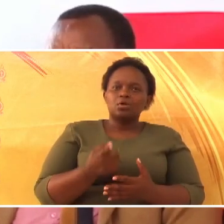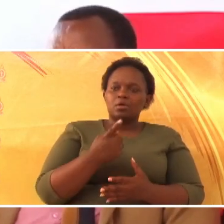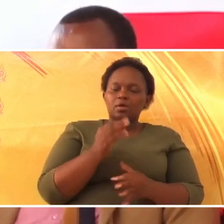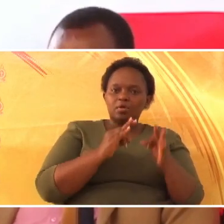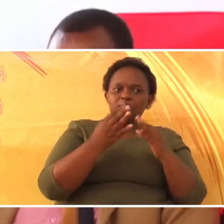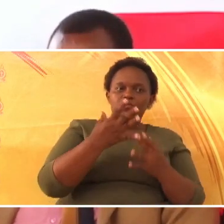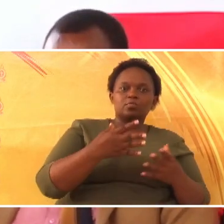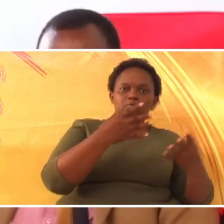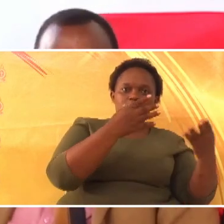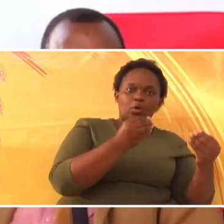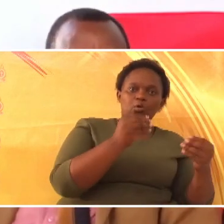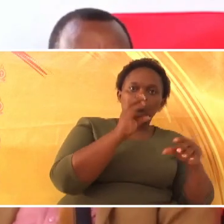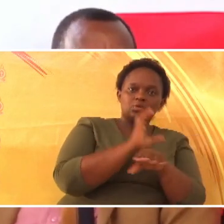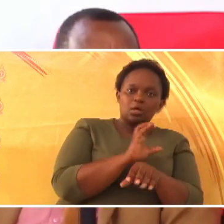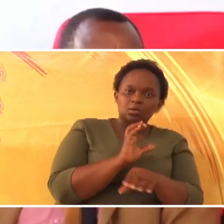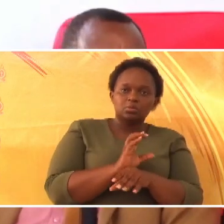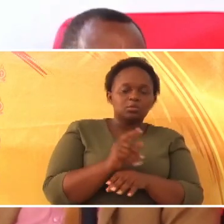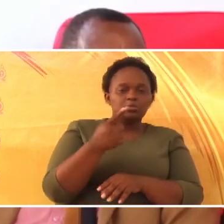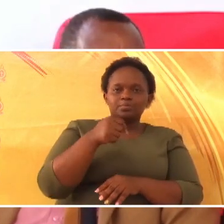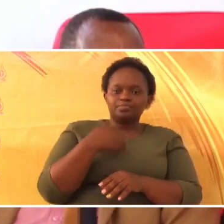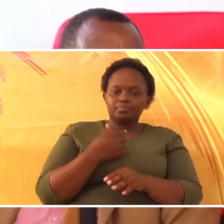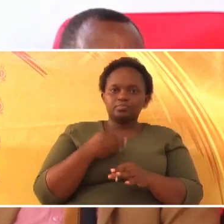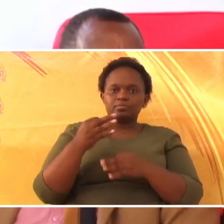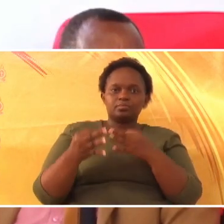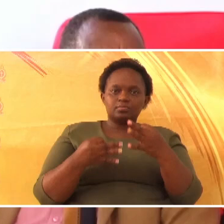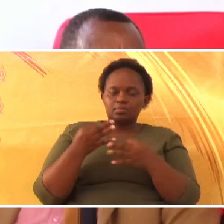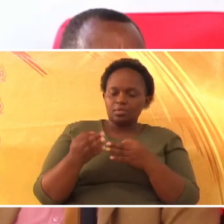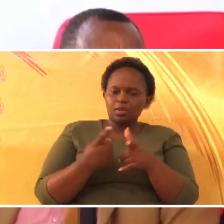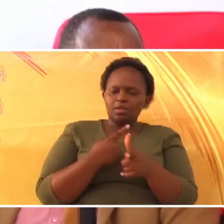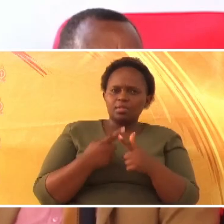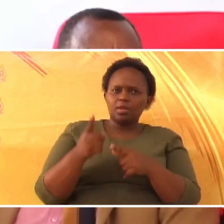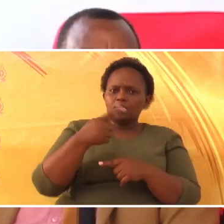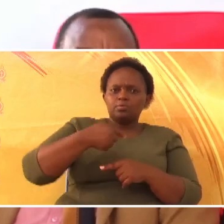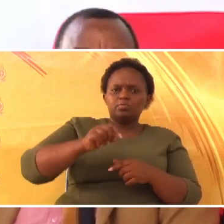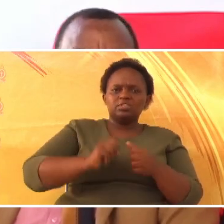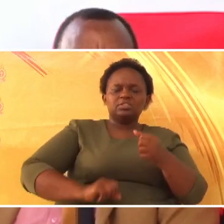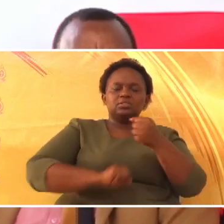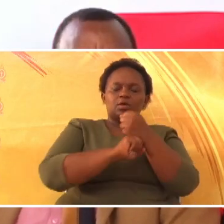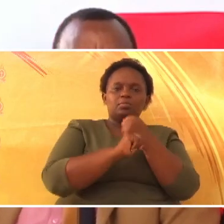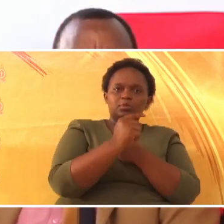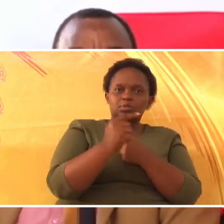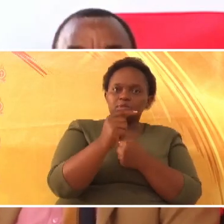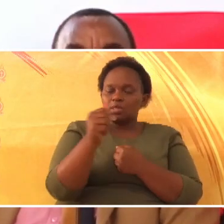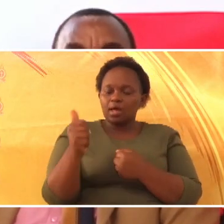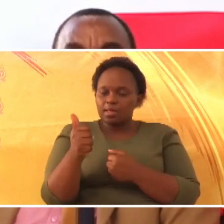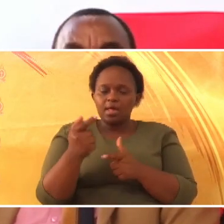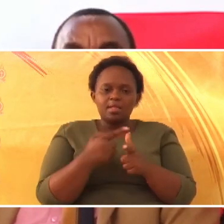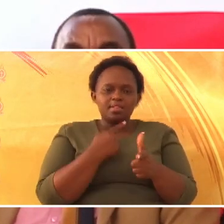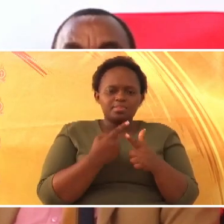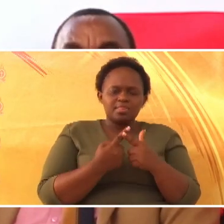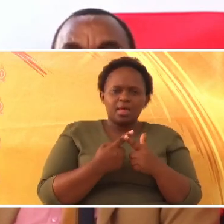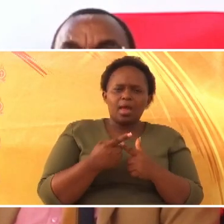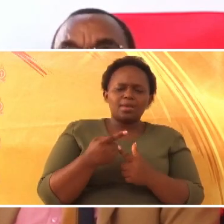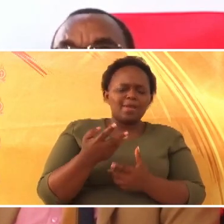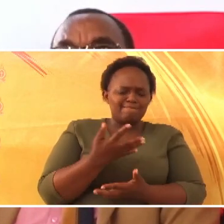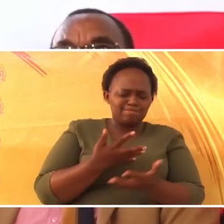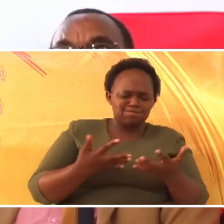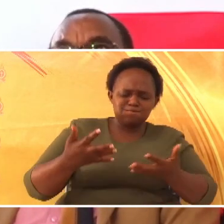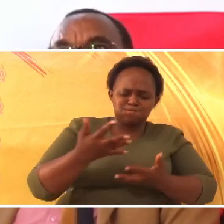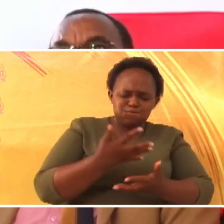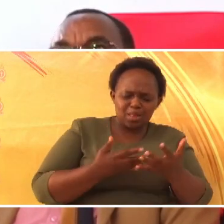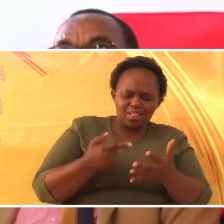district, tunakuwa na mafellowship, hili tuwekane moto. Hili moto huo utusaidie